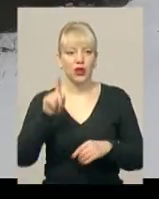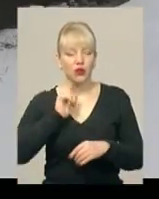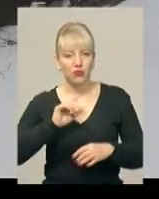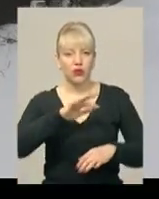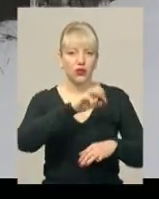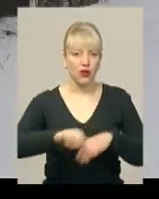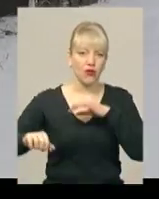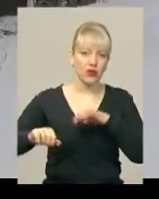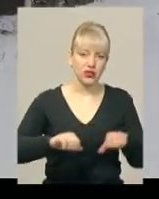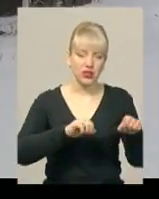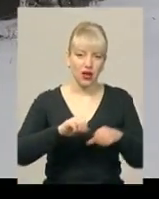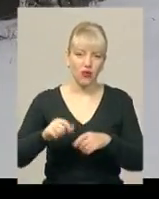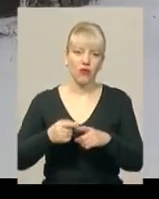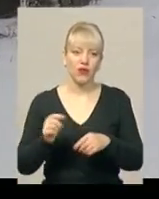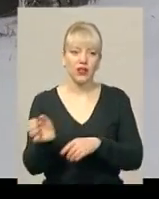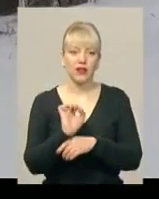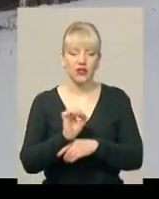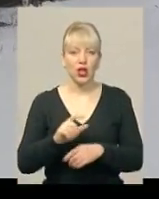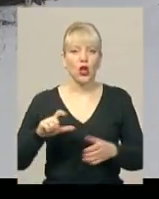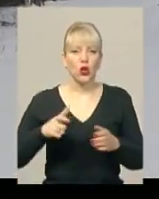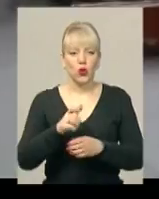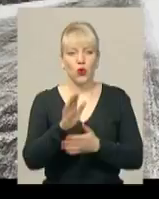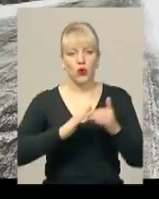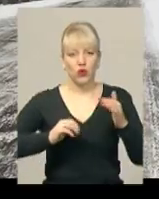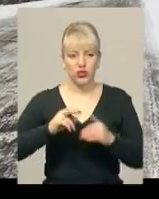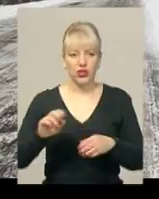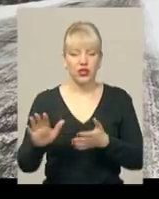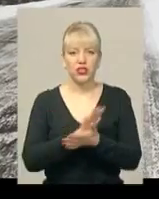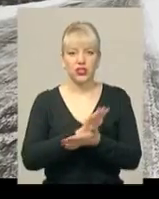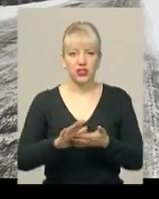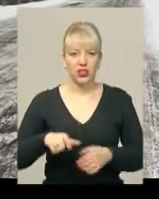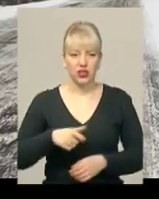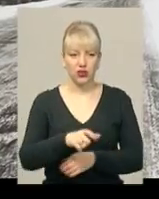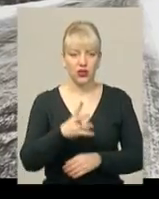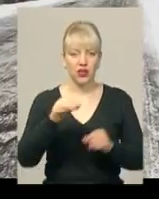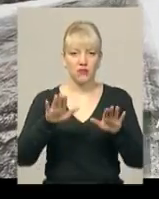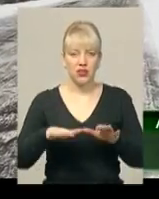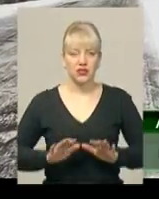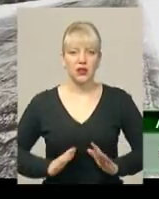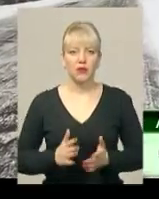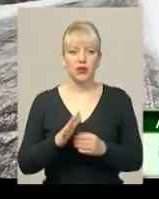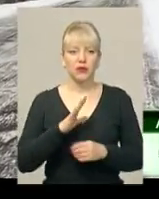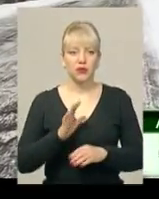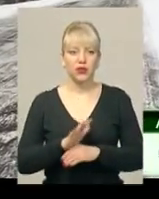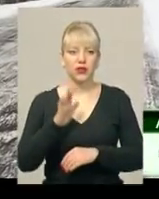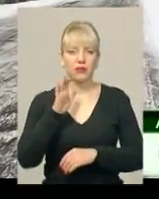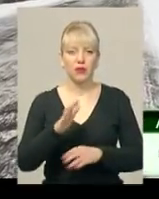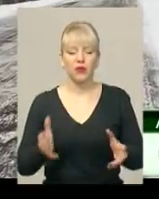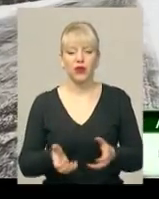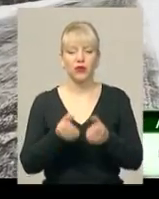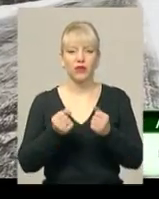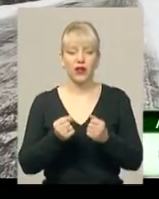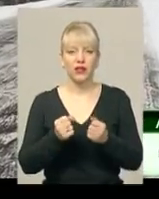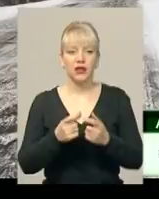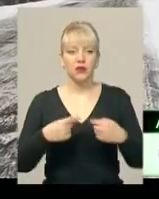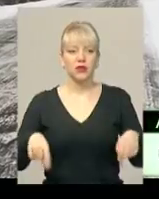автівки, дорожники чистили та посипали автошляхи. На місце події були направлені і пожежно-рятувальні підрозділи,